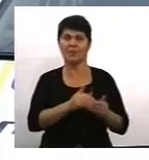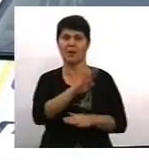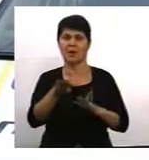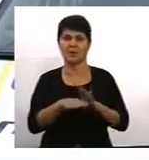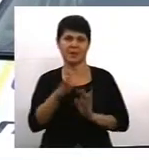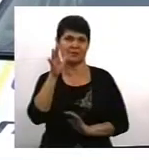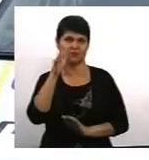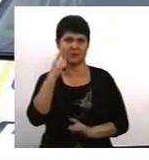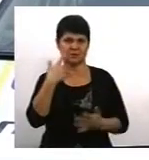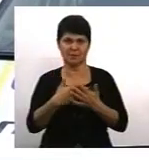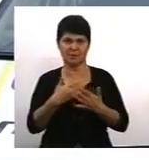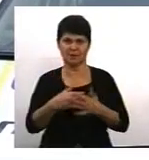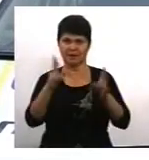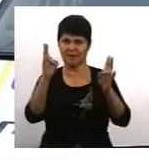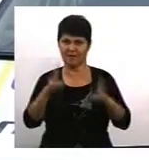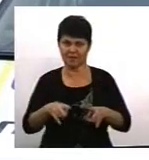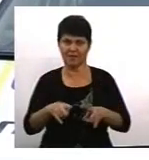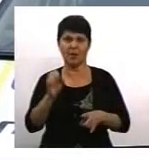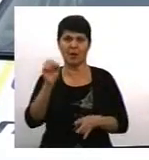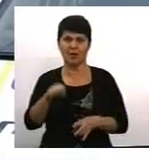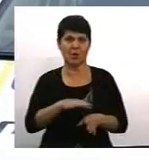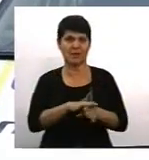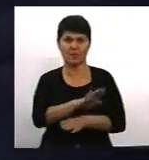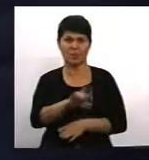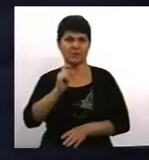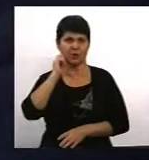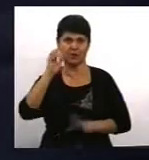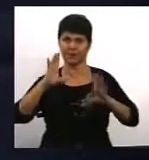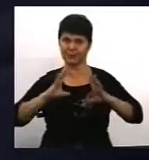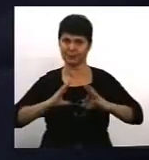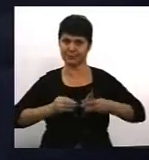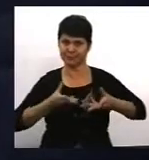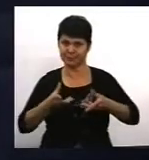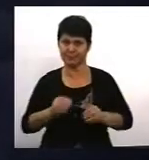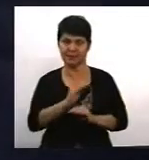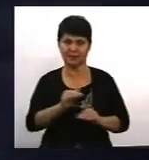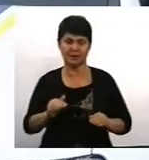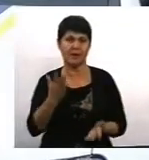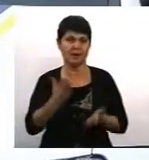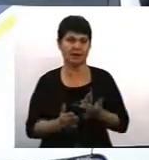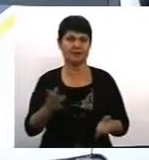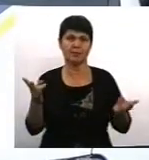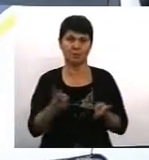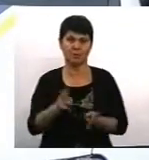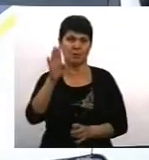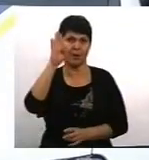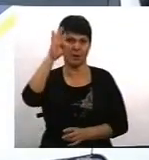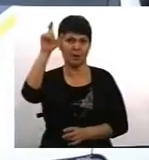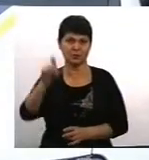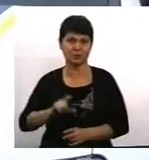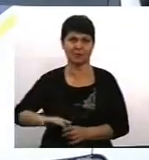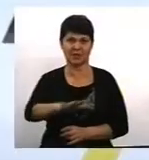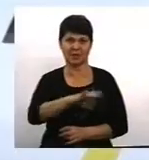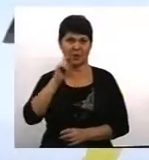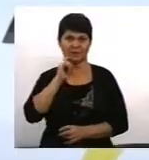випадку можуть прибути неповнолітні діти, заспокоїмо дітей. За потреби, якщо особі треба є на території Вінницької обліці,